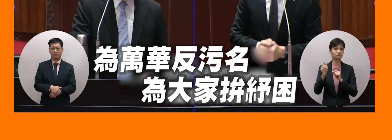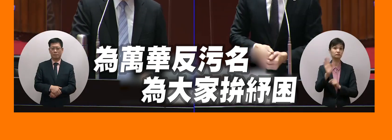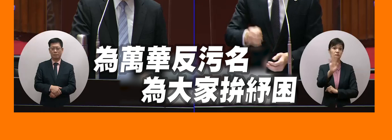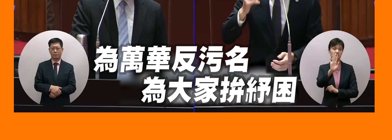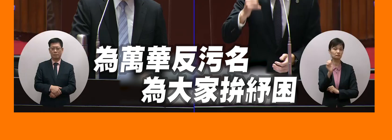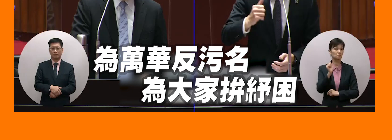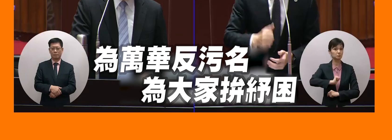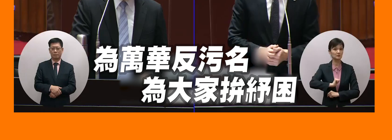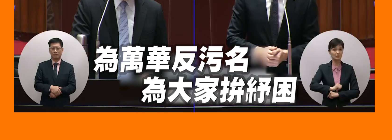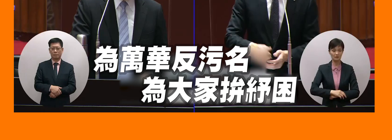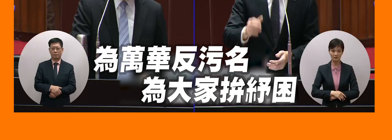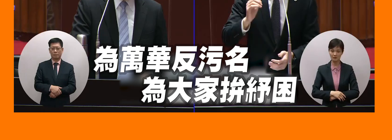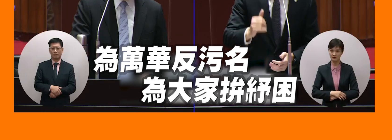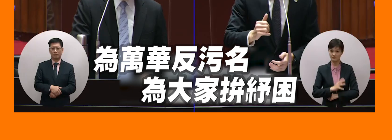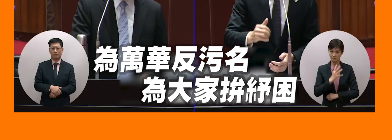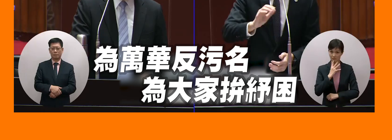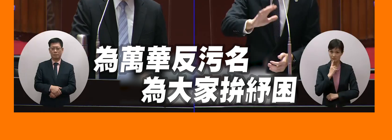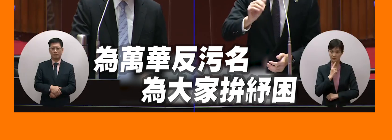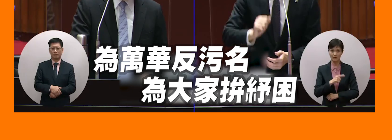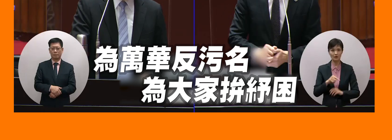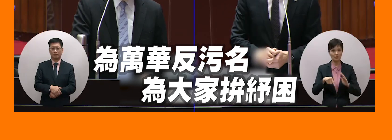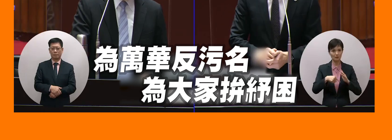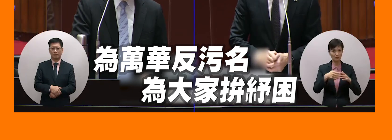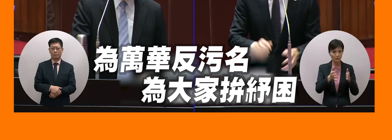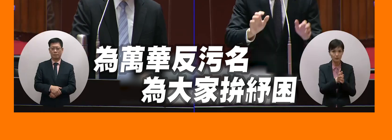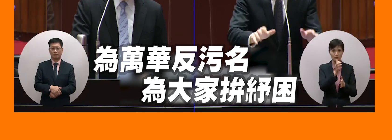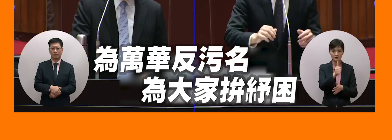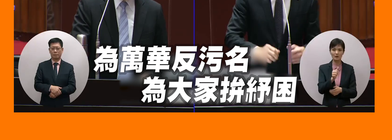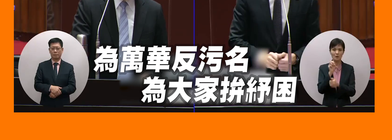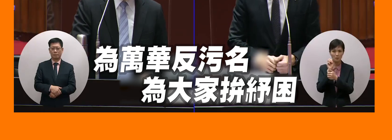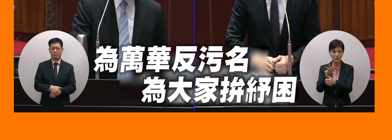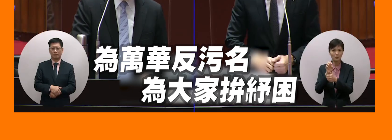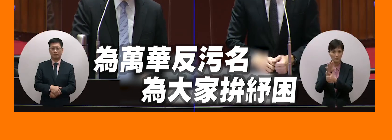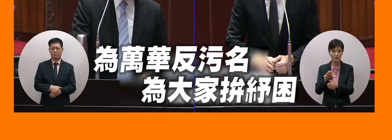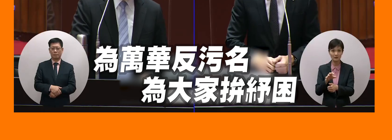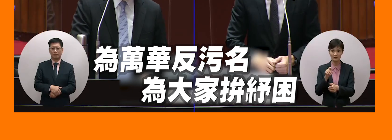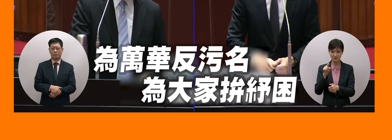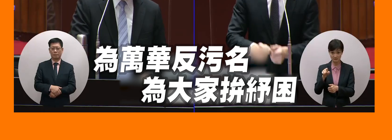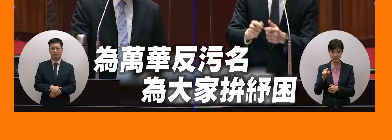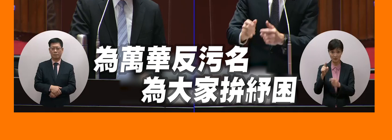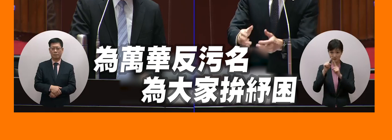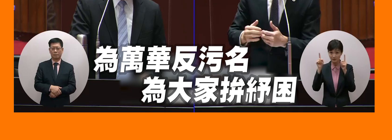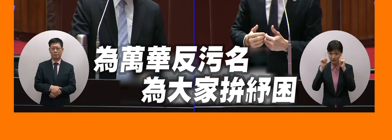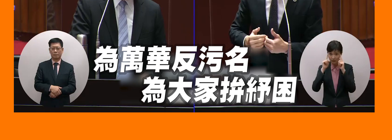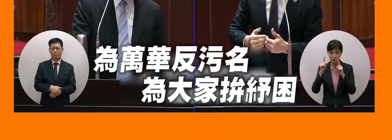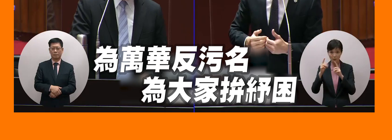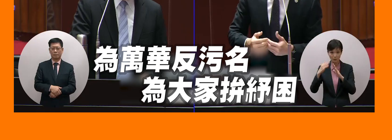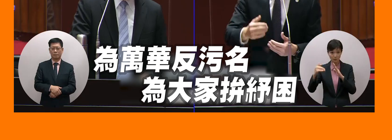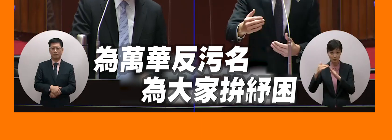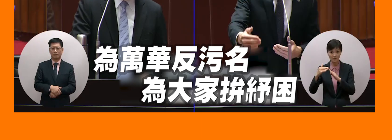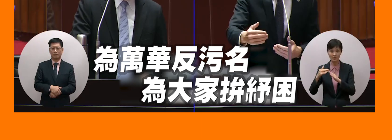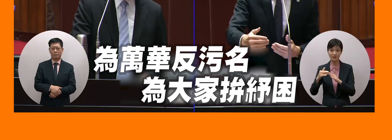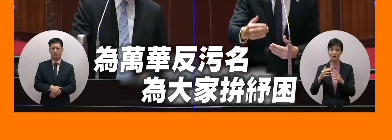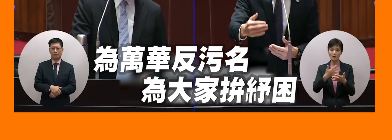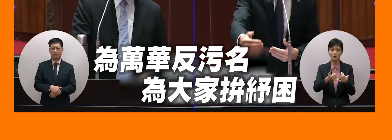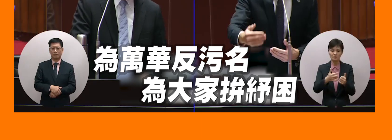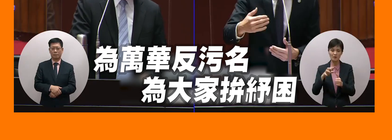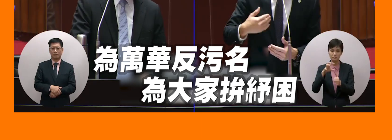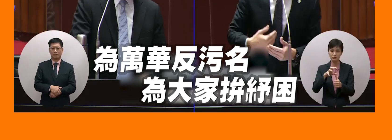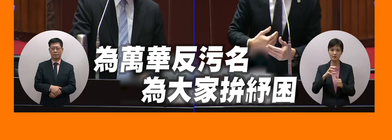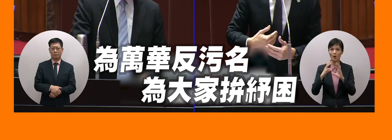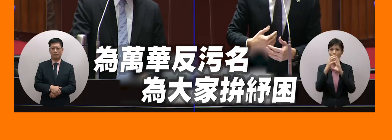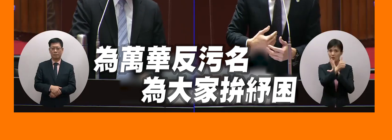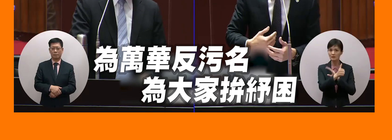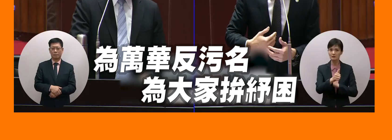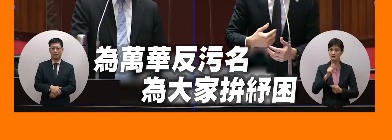我知道部長也一直給他給他他放說你不能這樣你要強迫學生回去他們家這些事情我會知道是因為他的